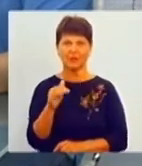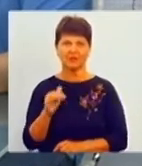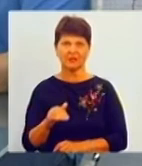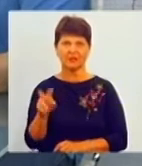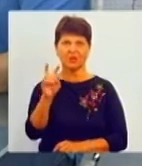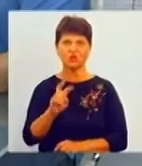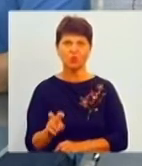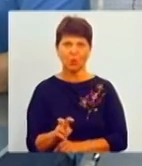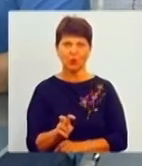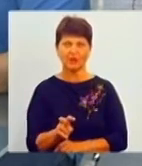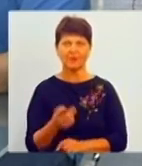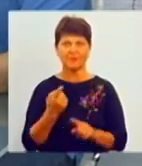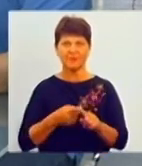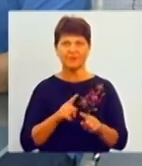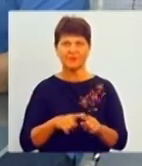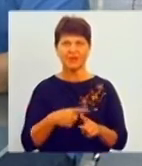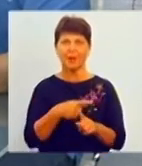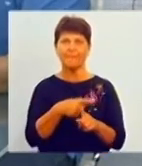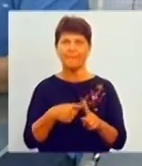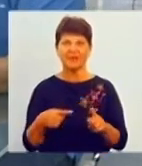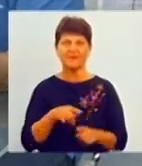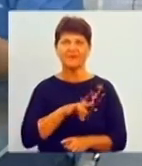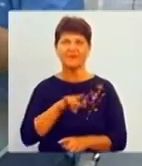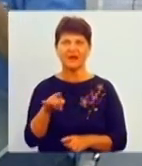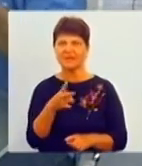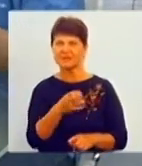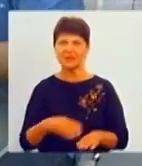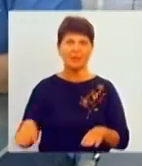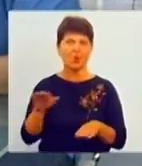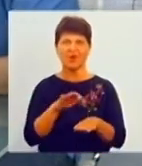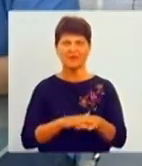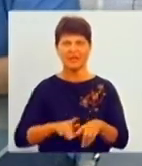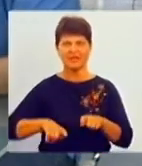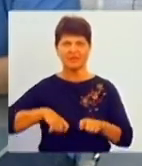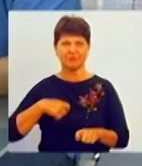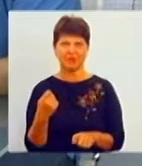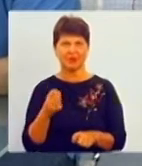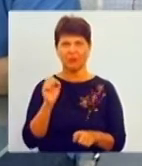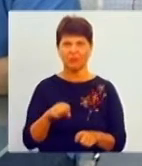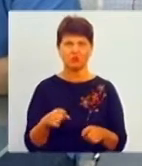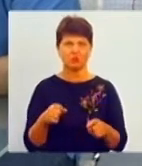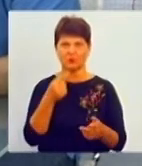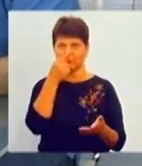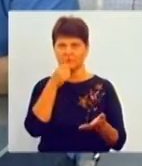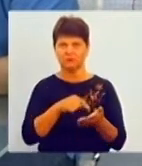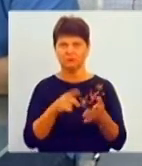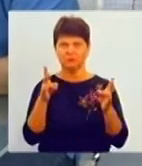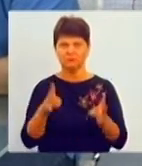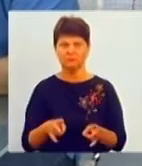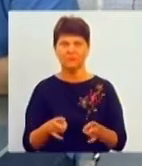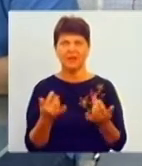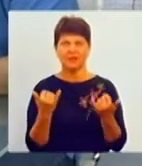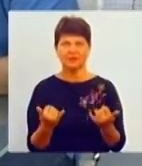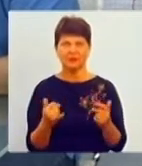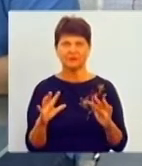Це, ну, навіть пів рейсу не покривають тих збитків, які, не дай Бог, могли б трапитися. Але в даному случаю це національний